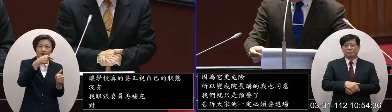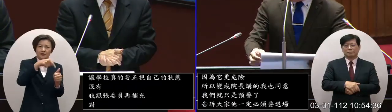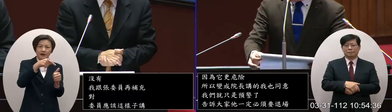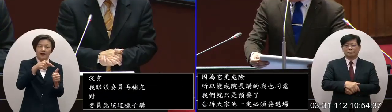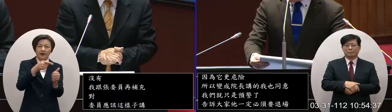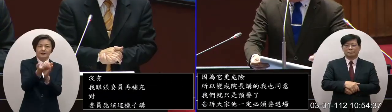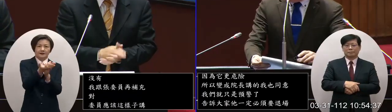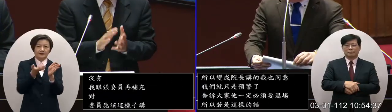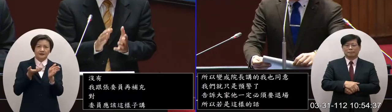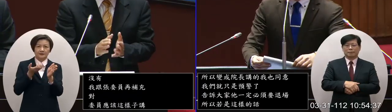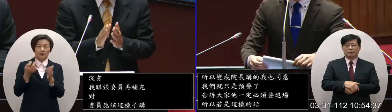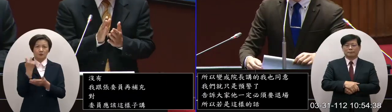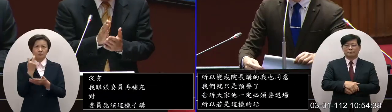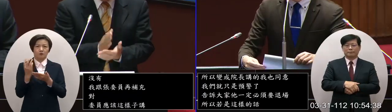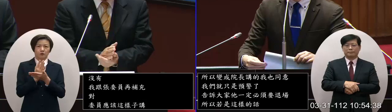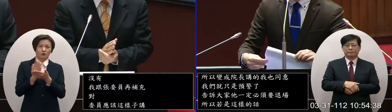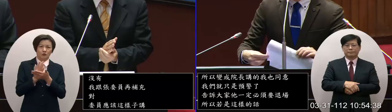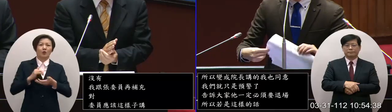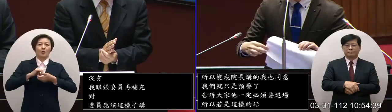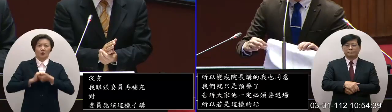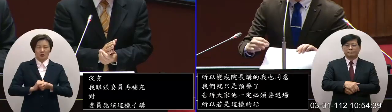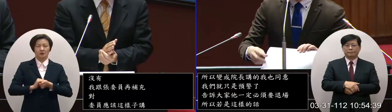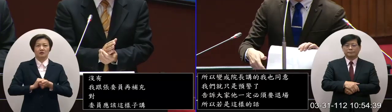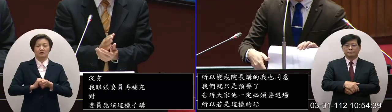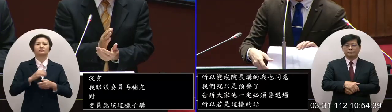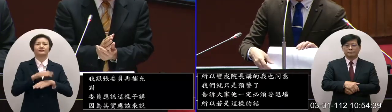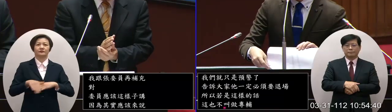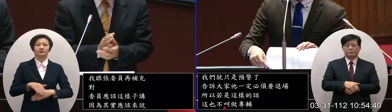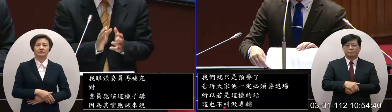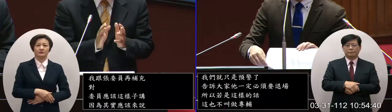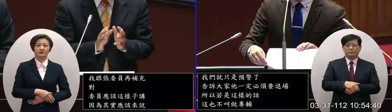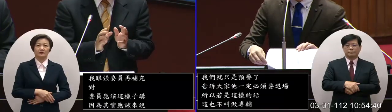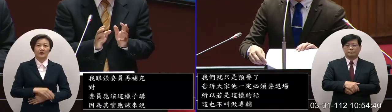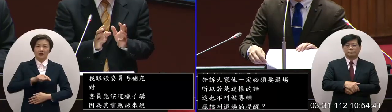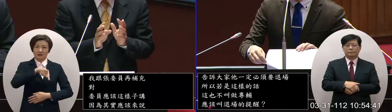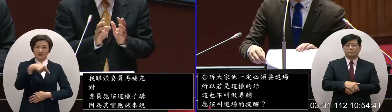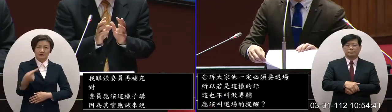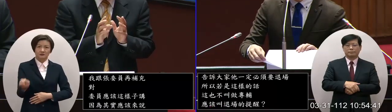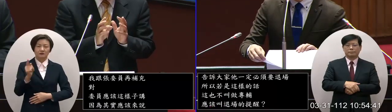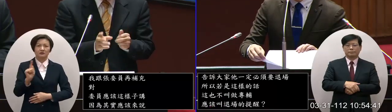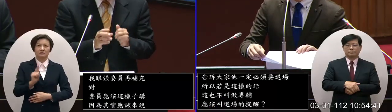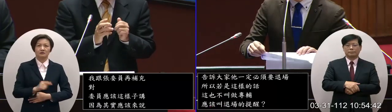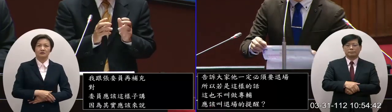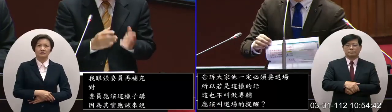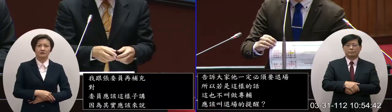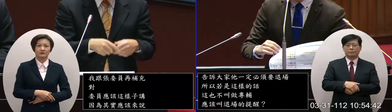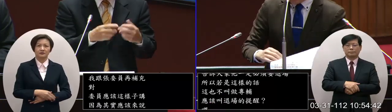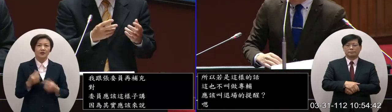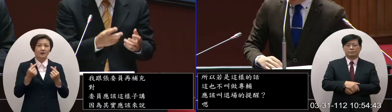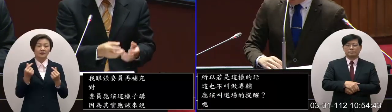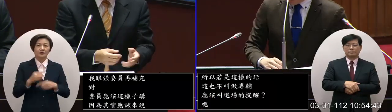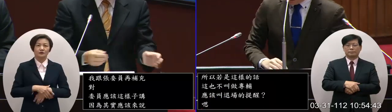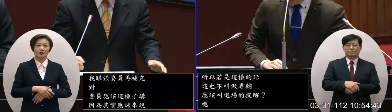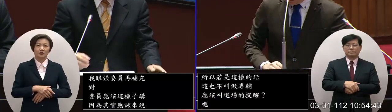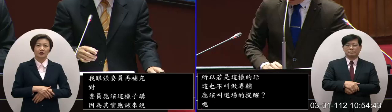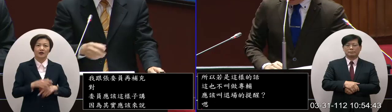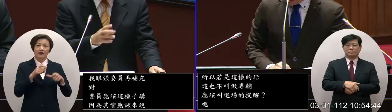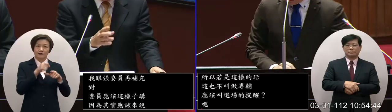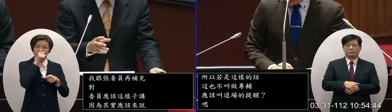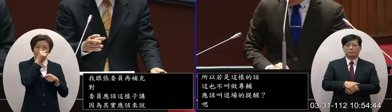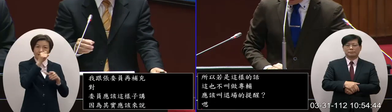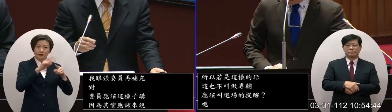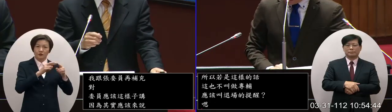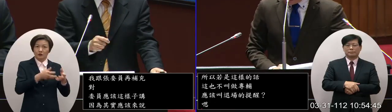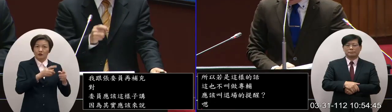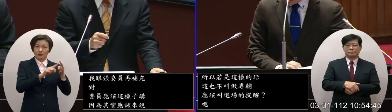非常嚴謹的審議跟了解才會做出這個決定那之後其實有比如公益代表的董事